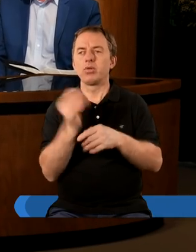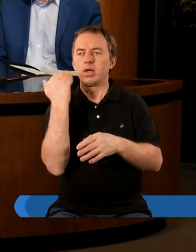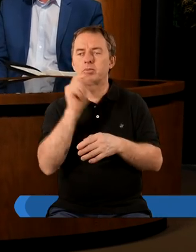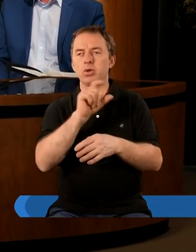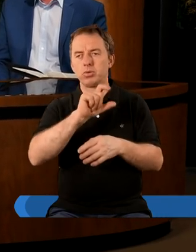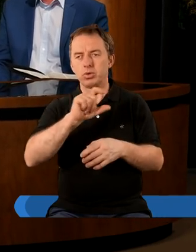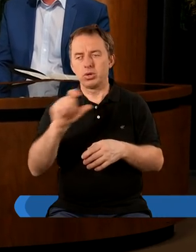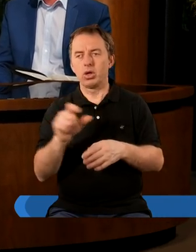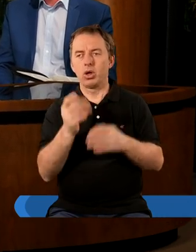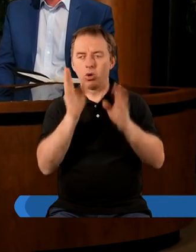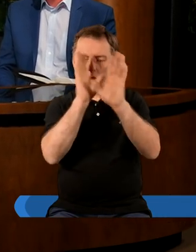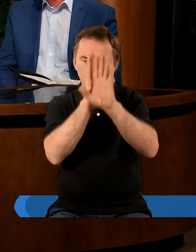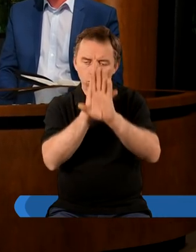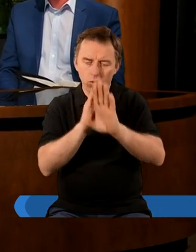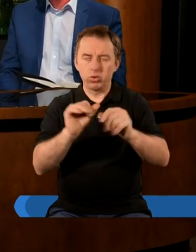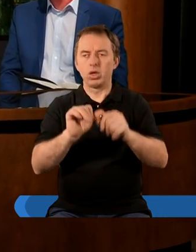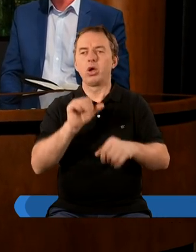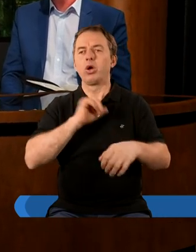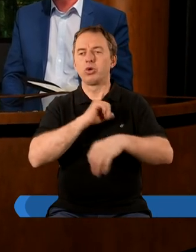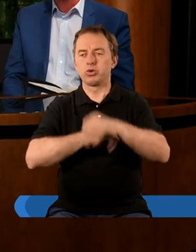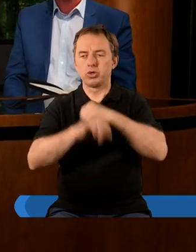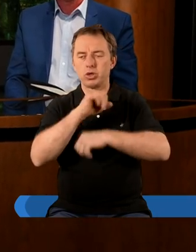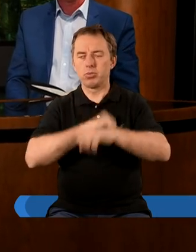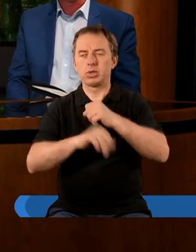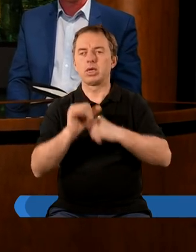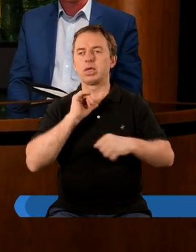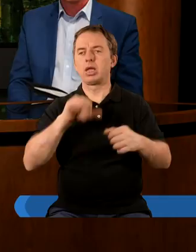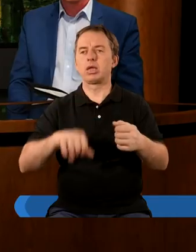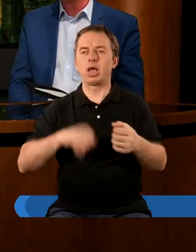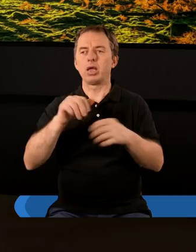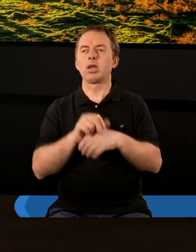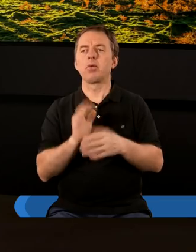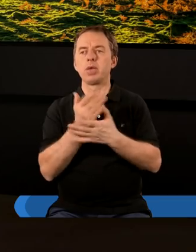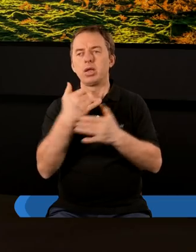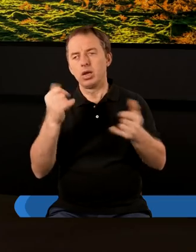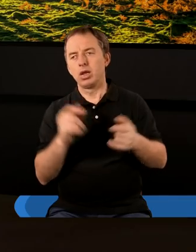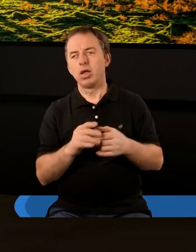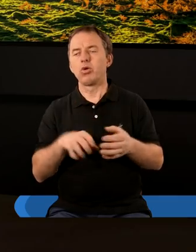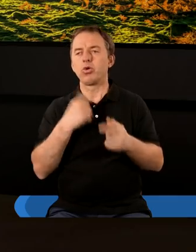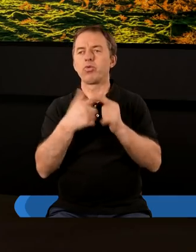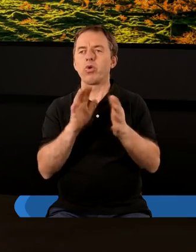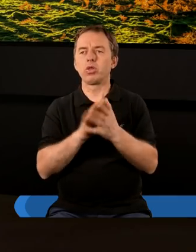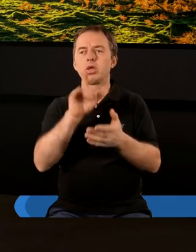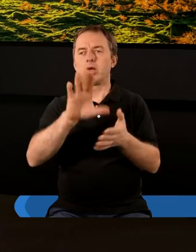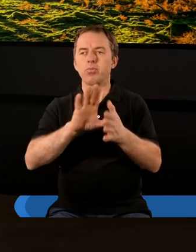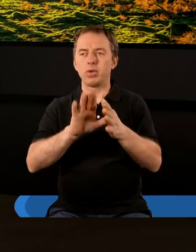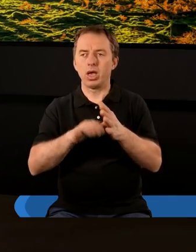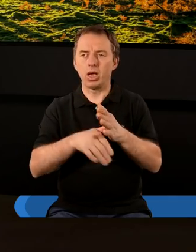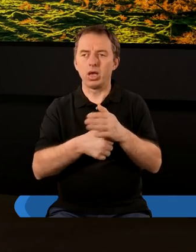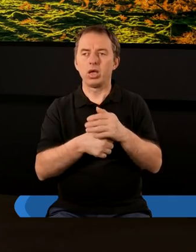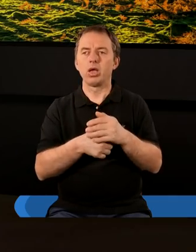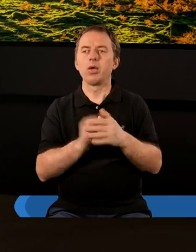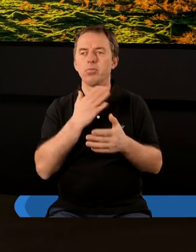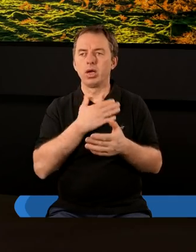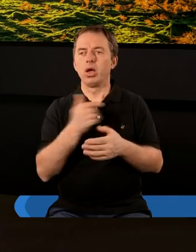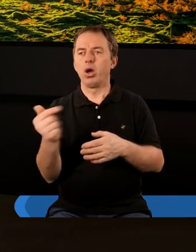w tamtym czasie, kult rzymskich cesarzy. Między innymi wielka świątynia w tym mieście, gdzie